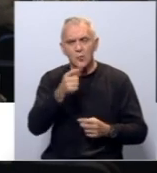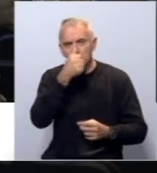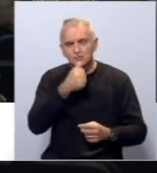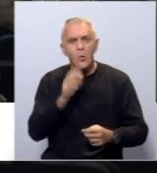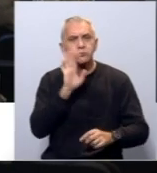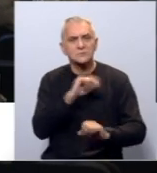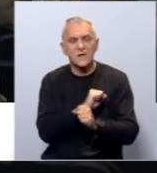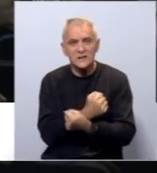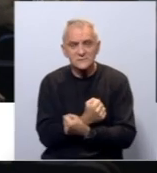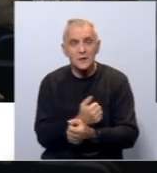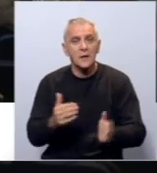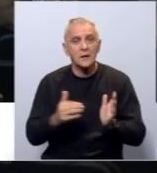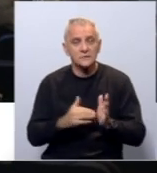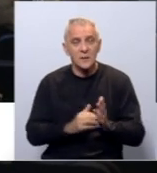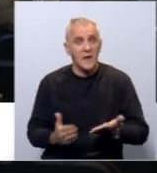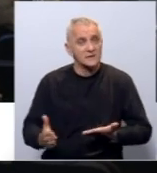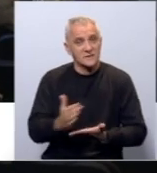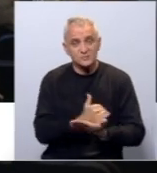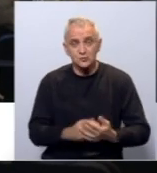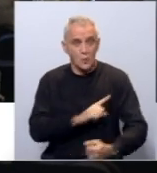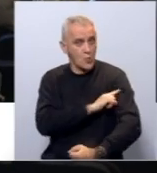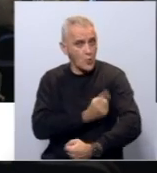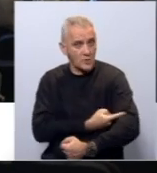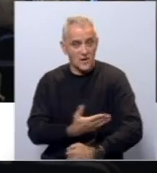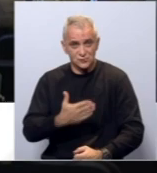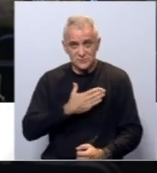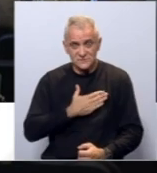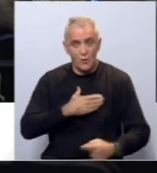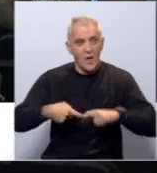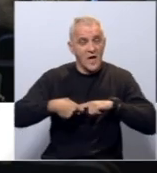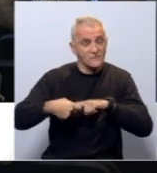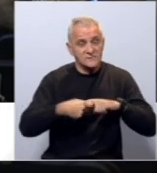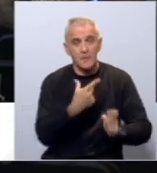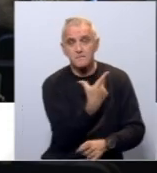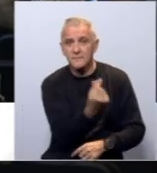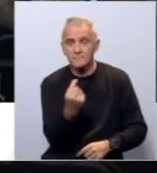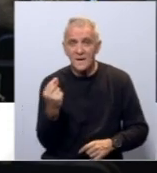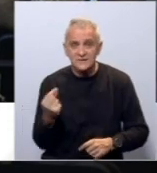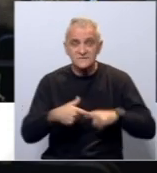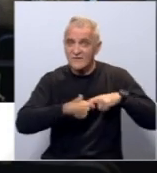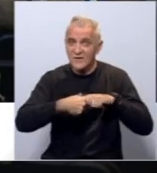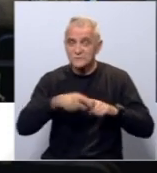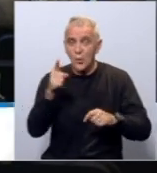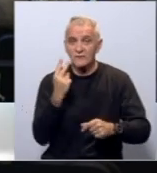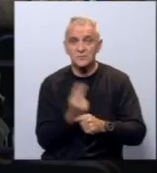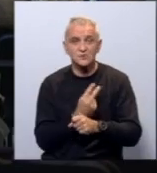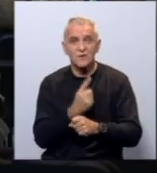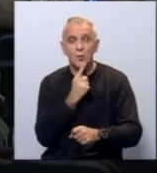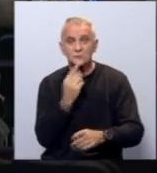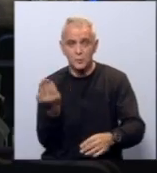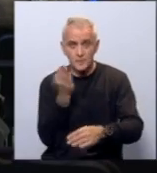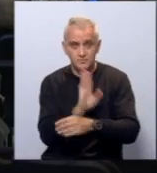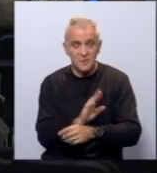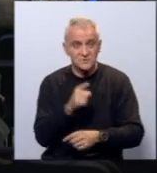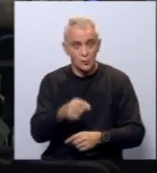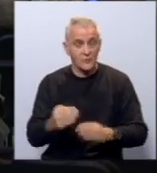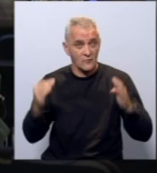Bosna i Hercegovina trebala da iskoristi da ujača svoje veze, partnerske veze sa svim tim zemljama koji su prisutne ovdje